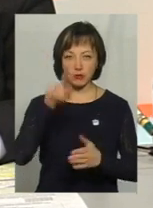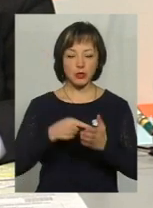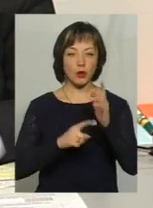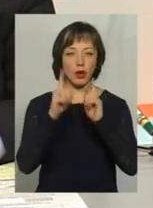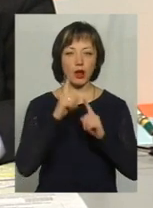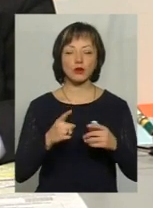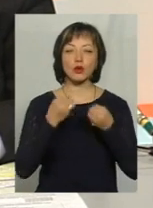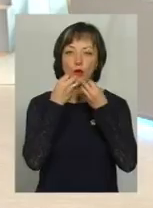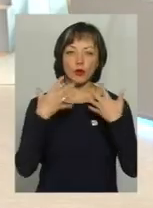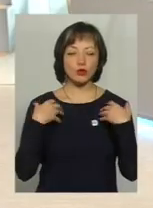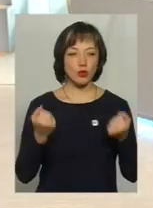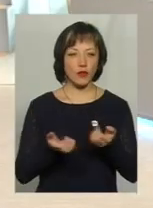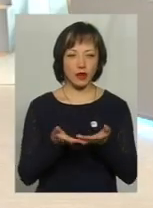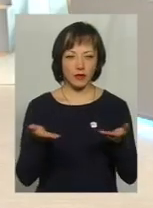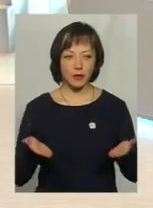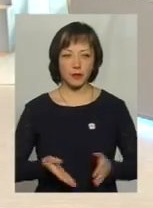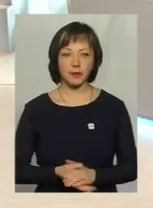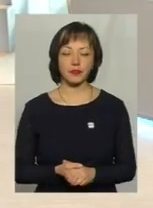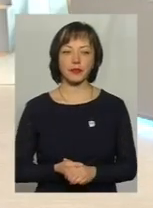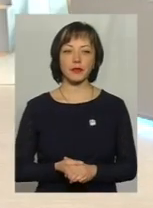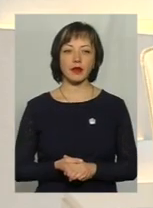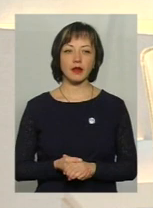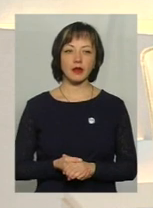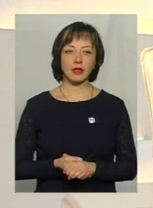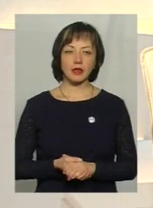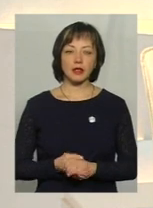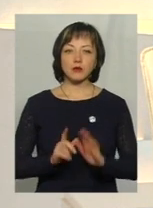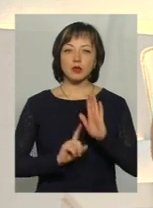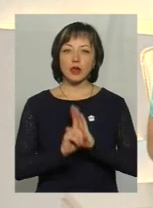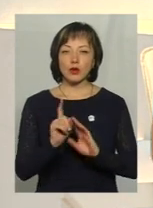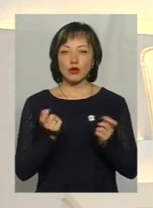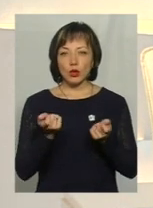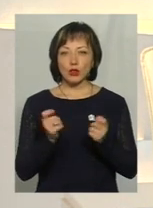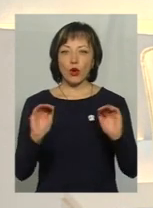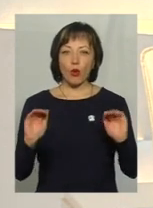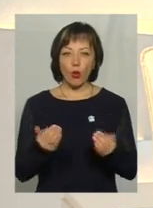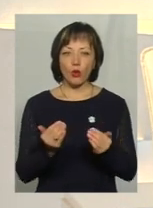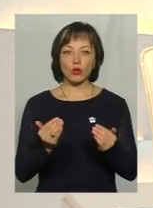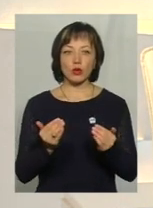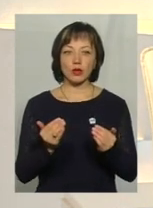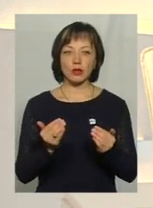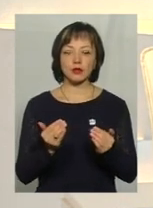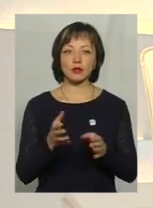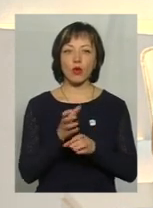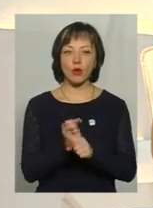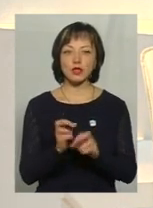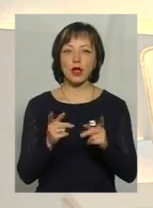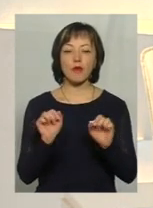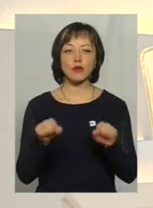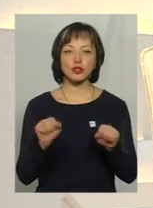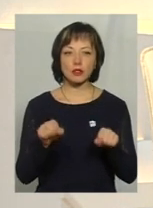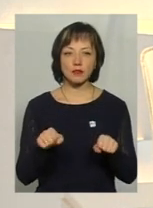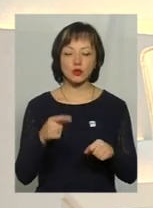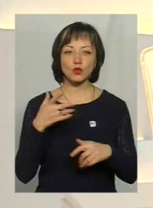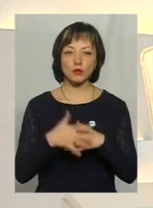ради. Доброго здоров'я, шановні гості. Власне, спочатку, трошки коротко, скорочено, наскільки можливо,